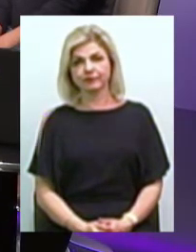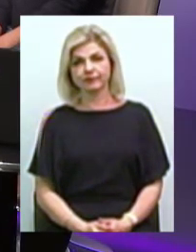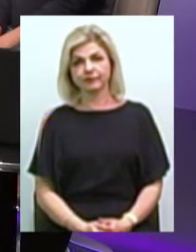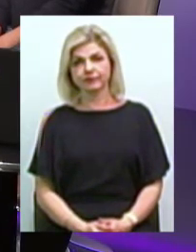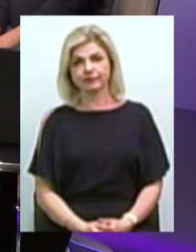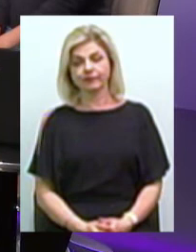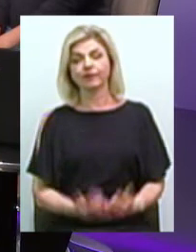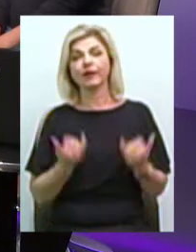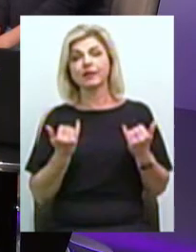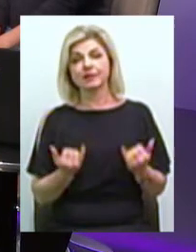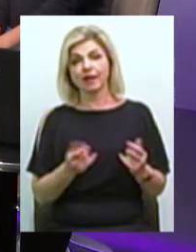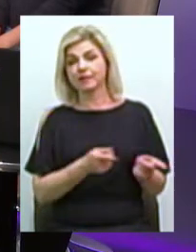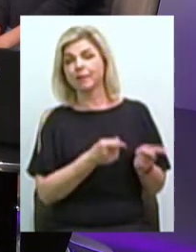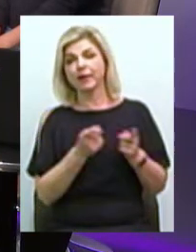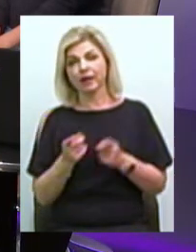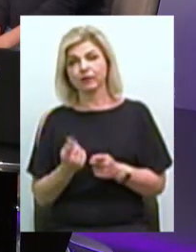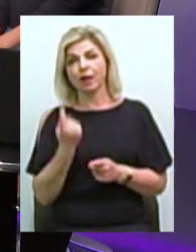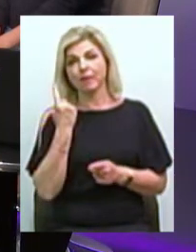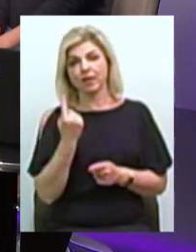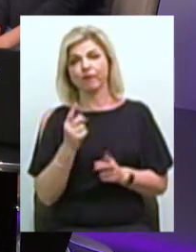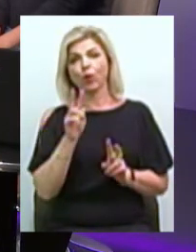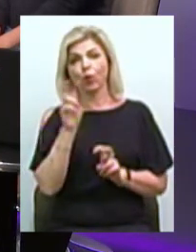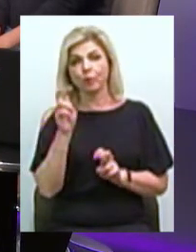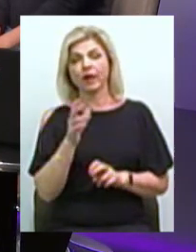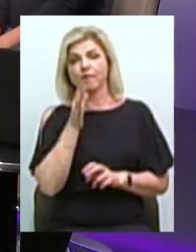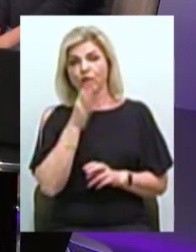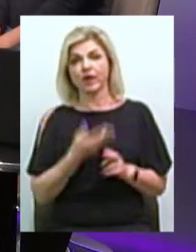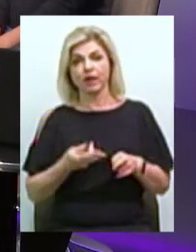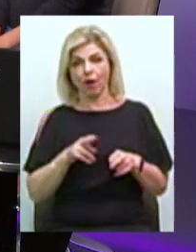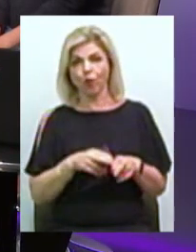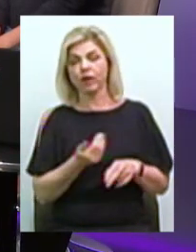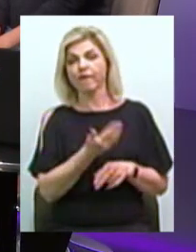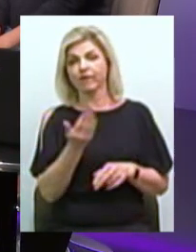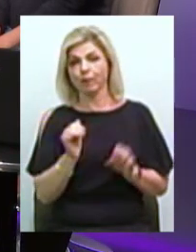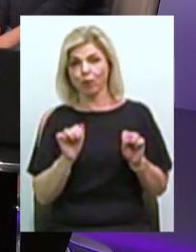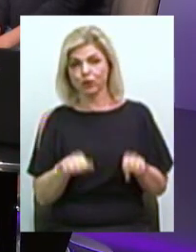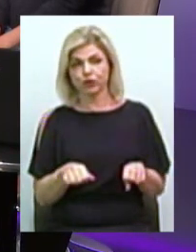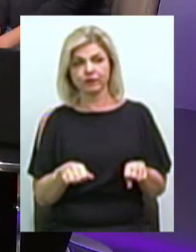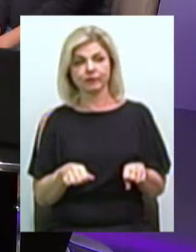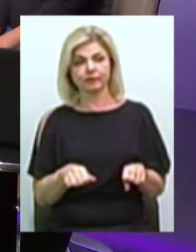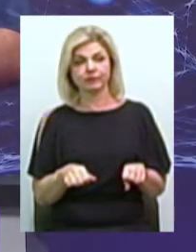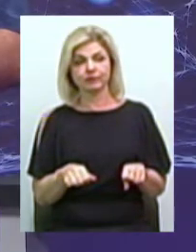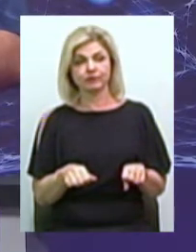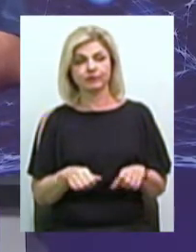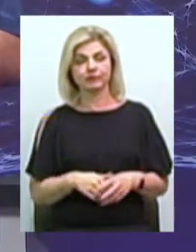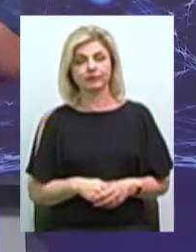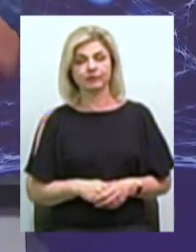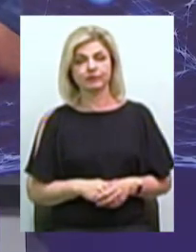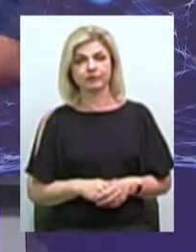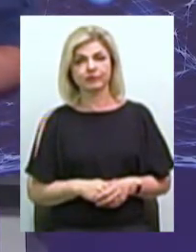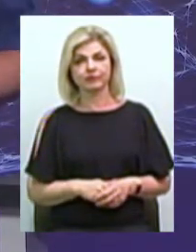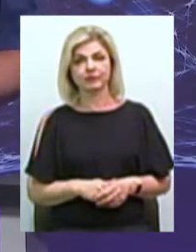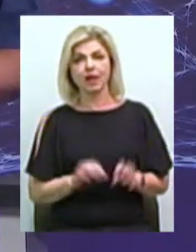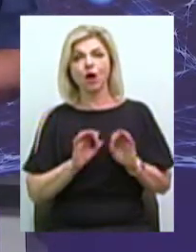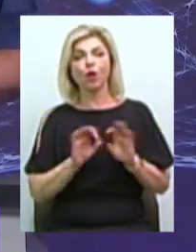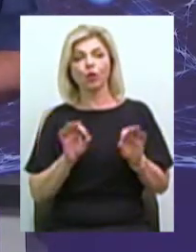Зараз перейдемо до першої рубрики, під час якої ви зможете, скажімо так, розповісти